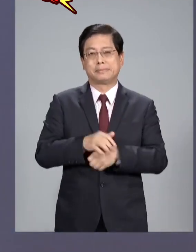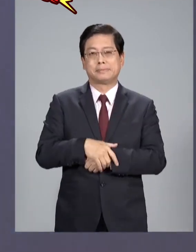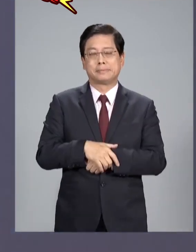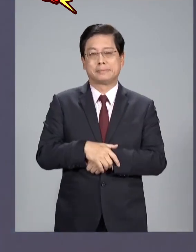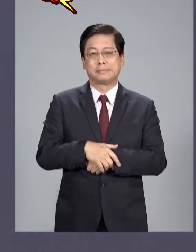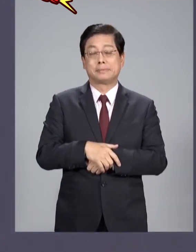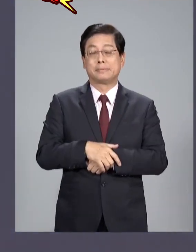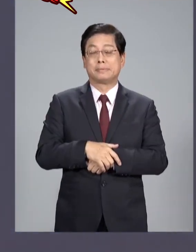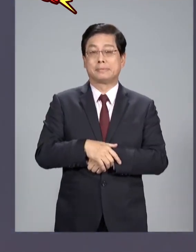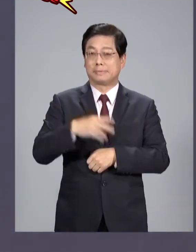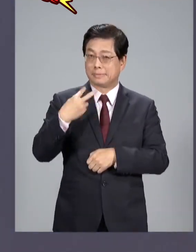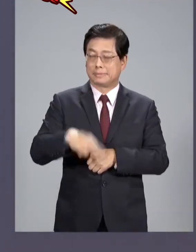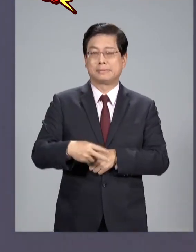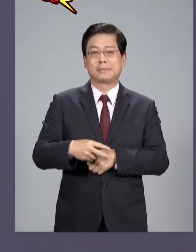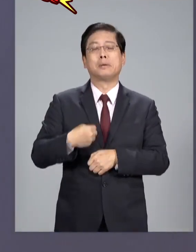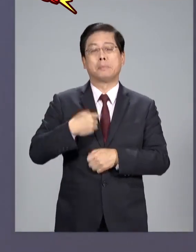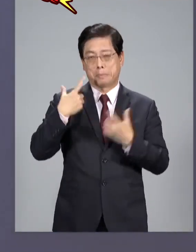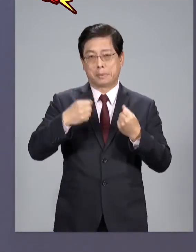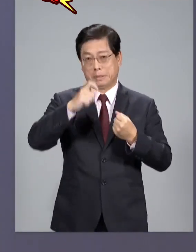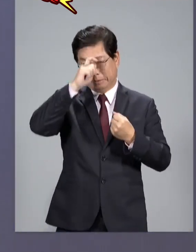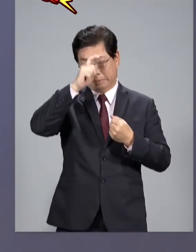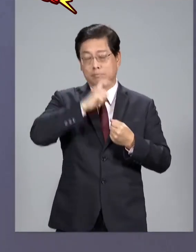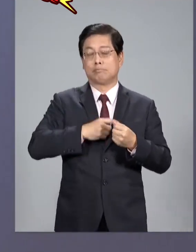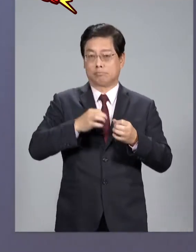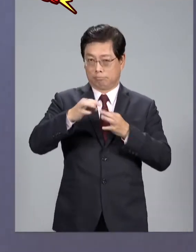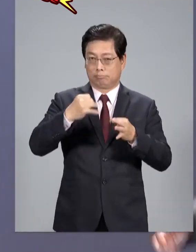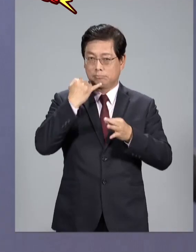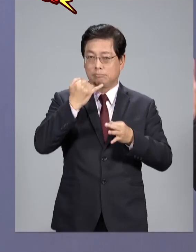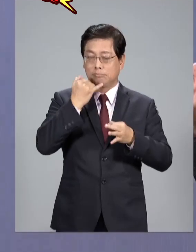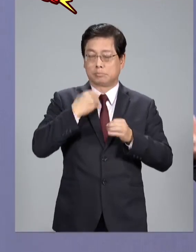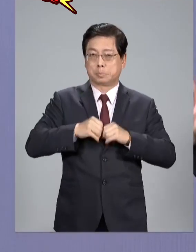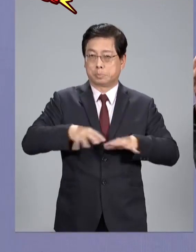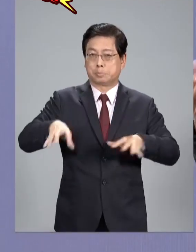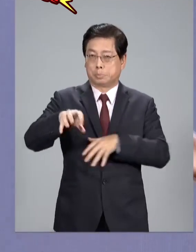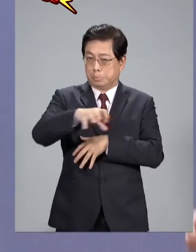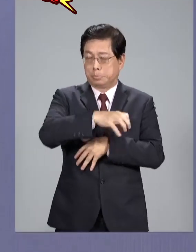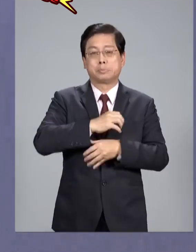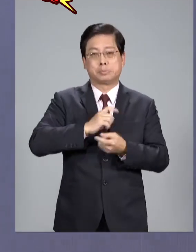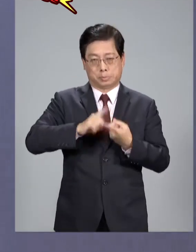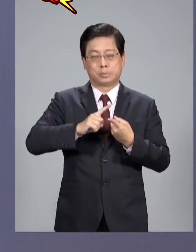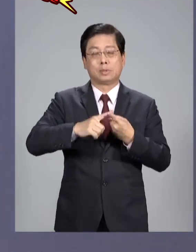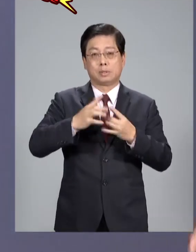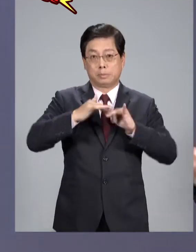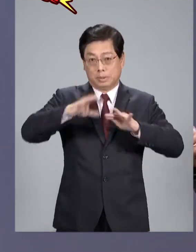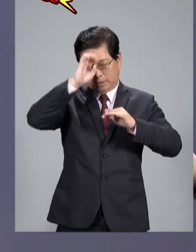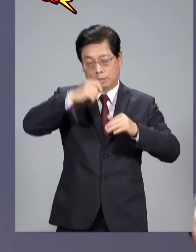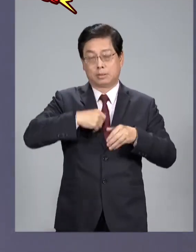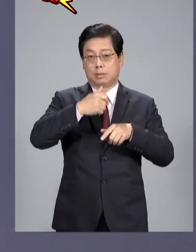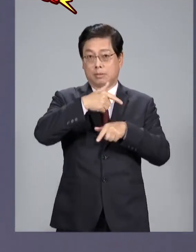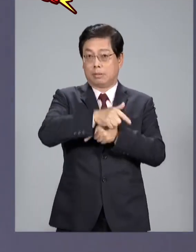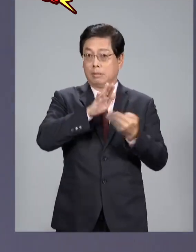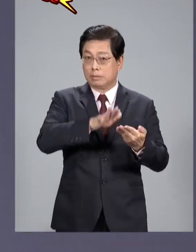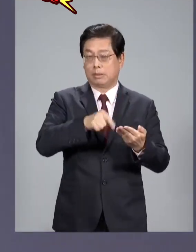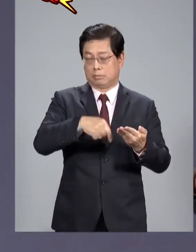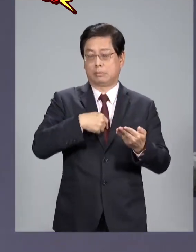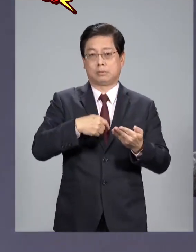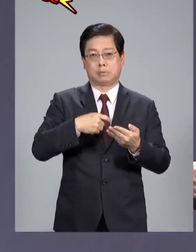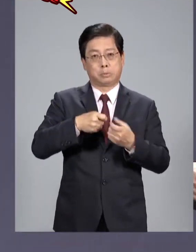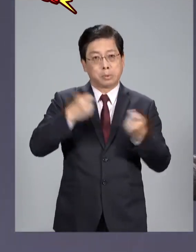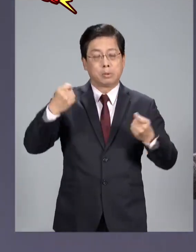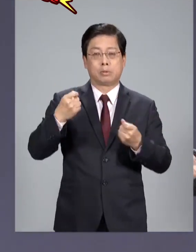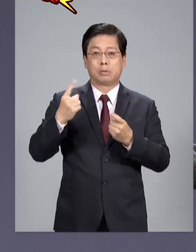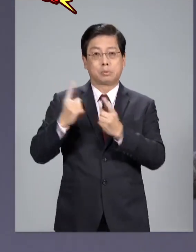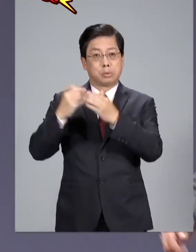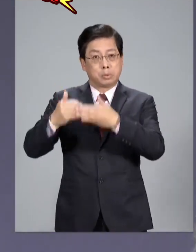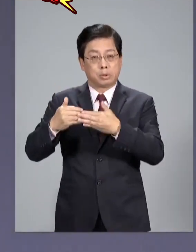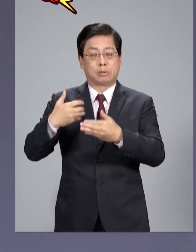那當然了就是說我們當然希望分散市場民進黨也喊了要南向喊了半天那民進黨南向的什麼呢對大陸